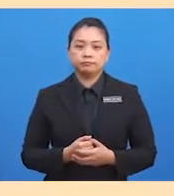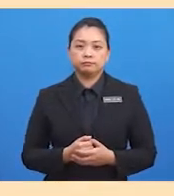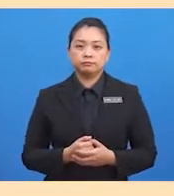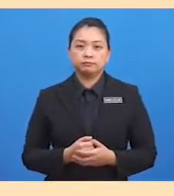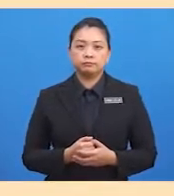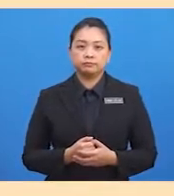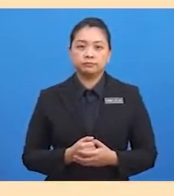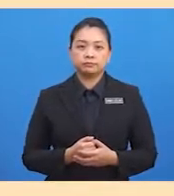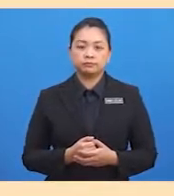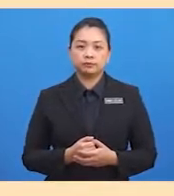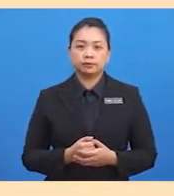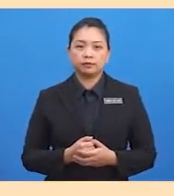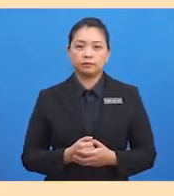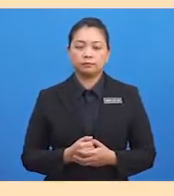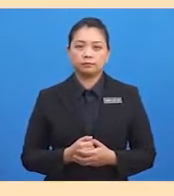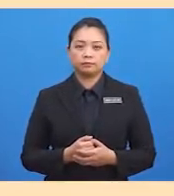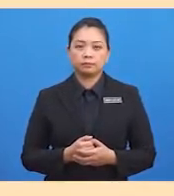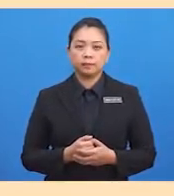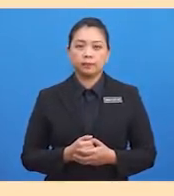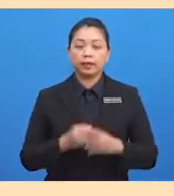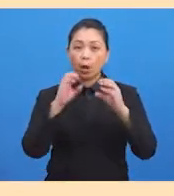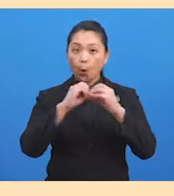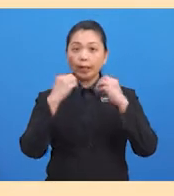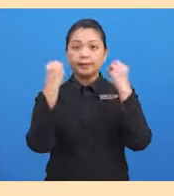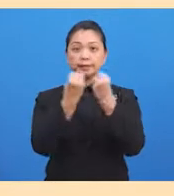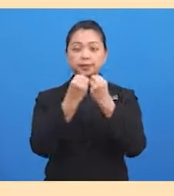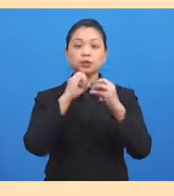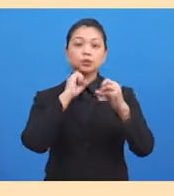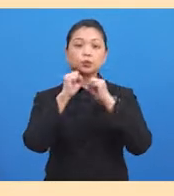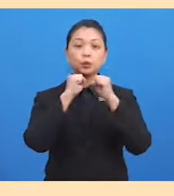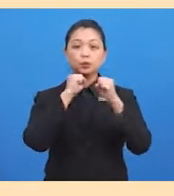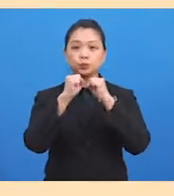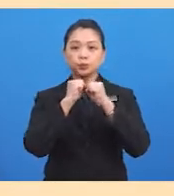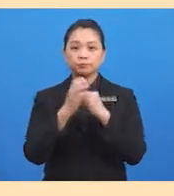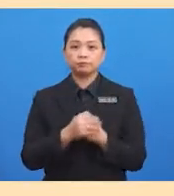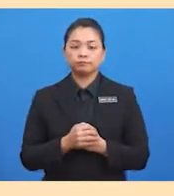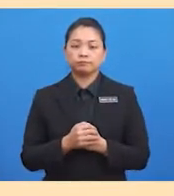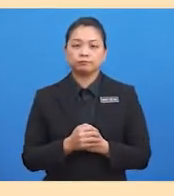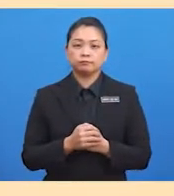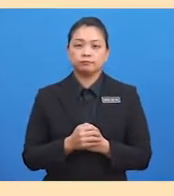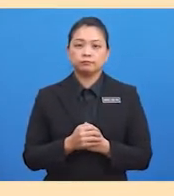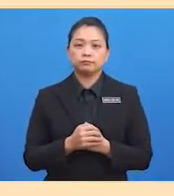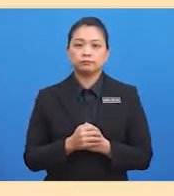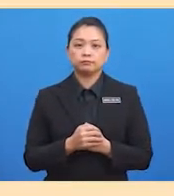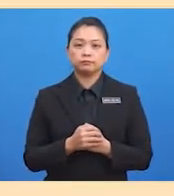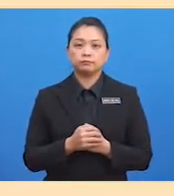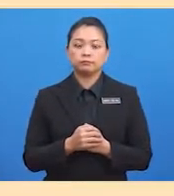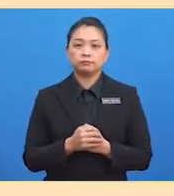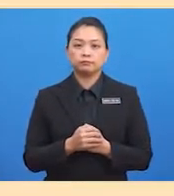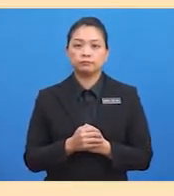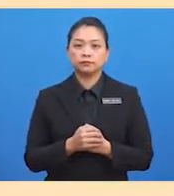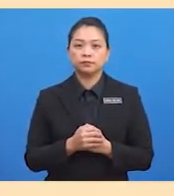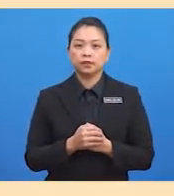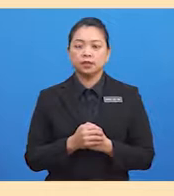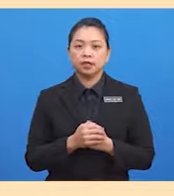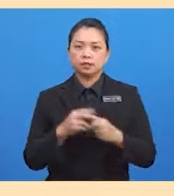berkaitan dengan organisasi sosial. Organisasi sosial bermaksud pola hubungan yang